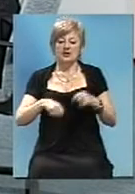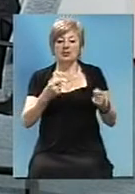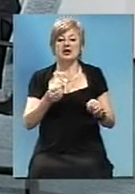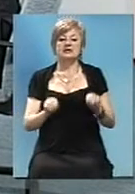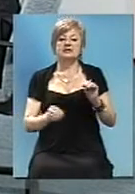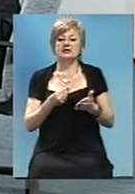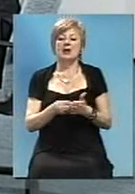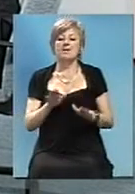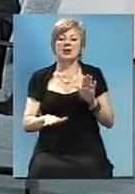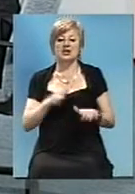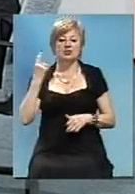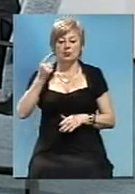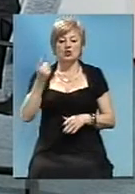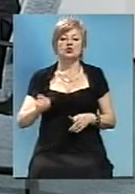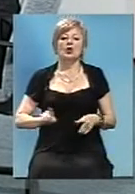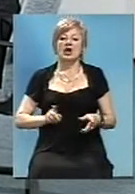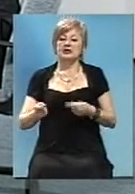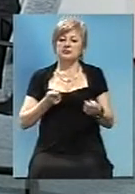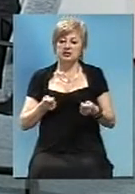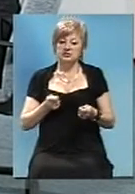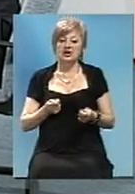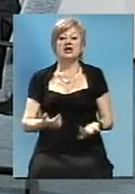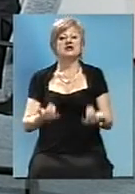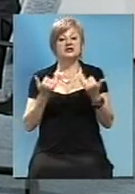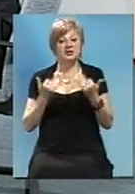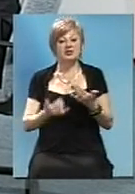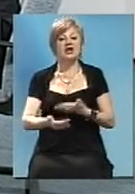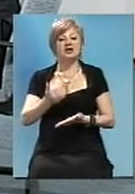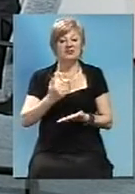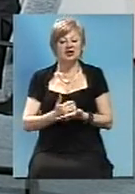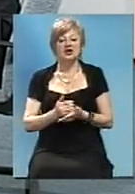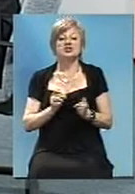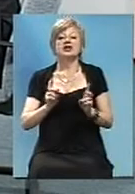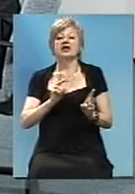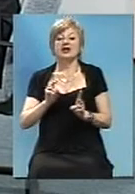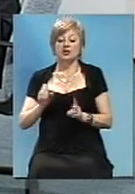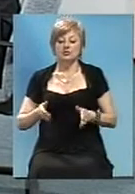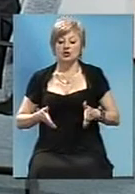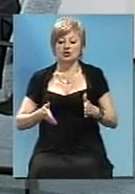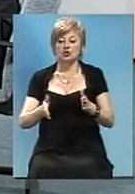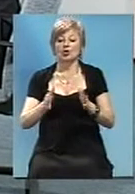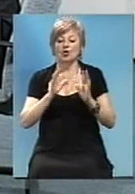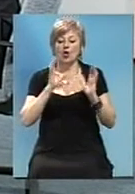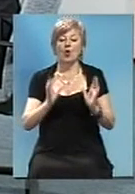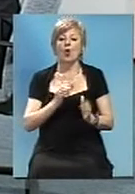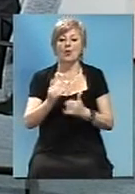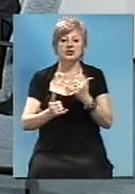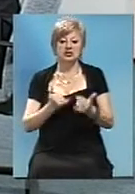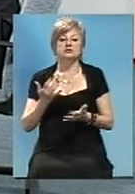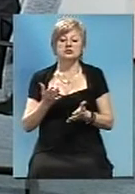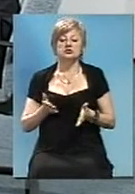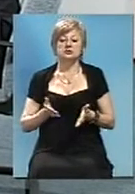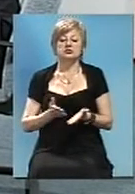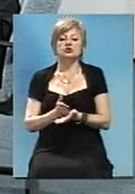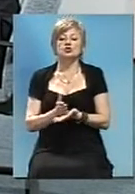обласної адміністрації і, врешті, тепер чим і якими дорогами опікується служба автомобільних доріг в Запорізькій області?